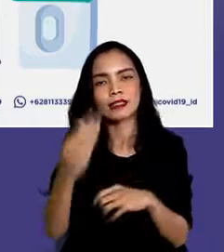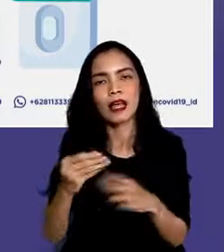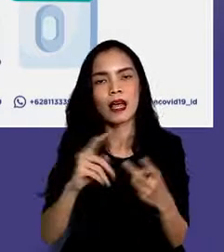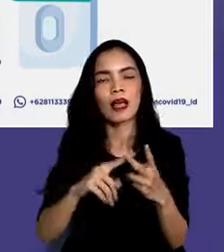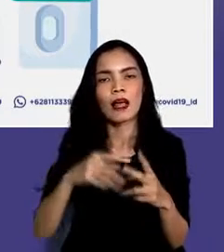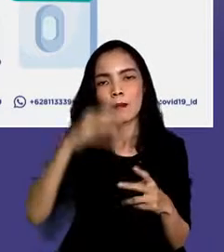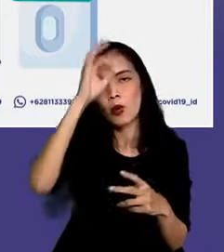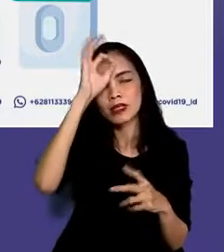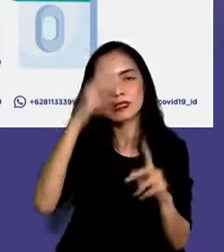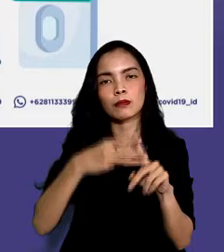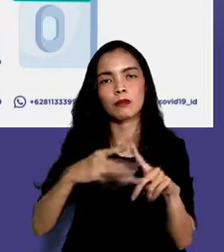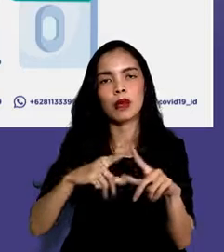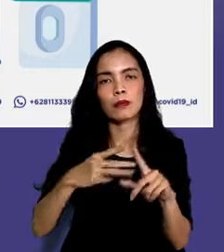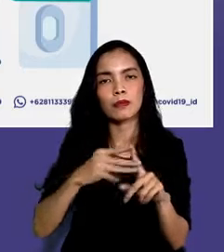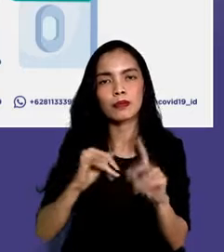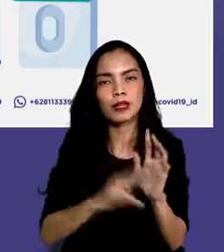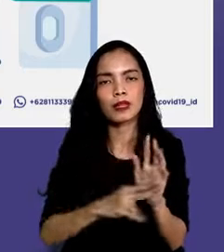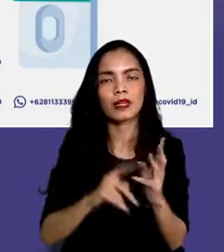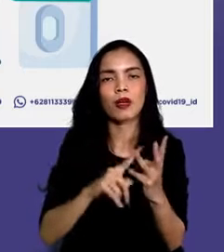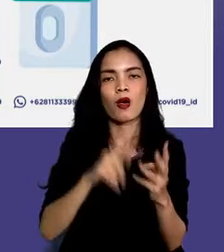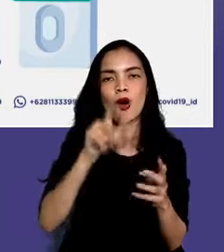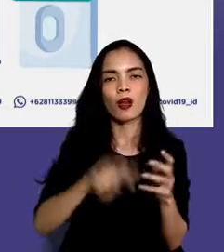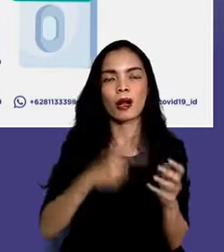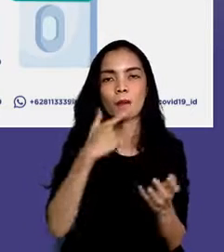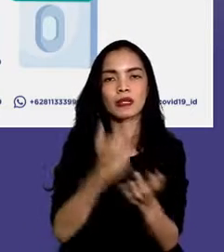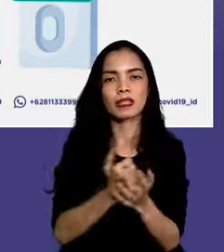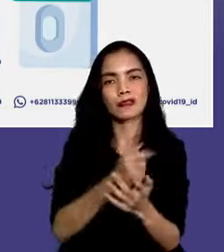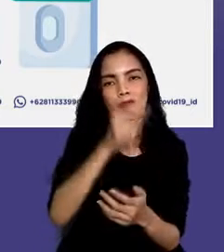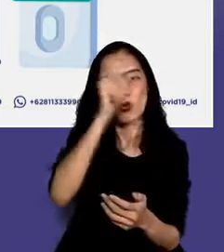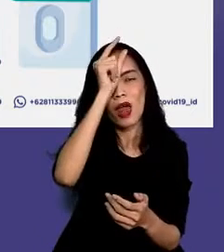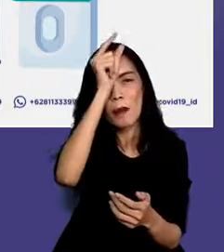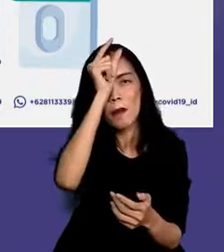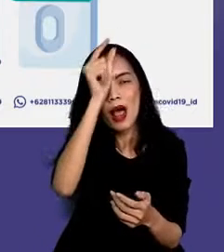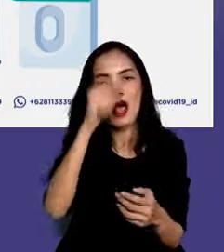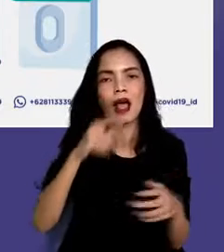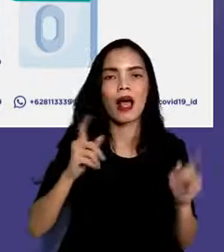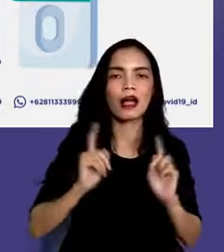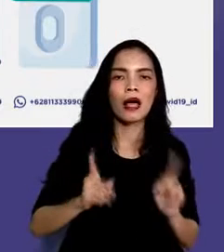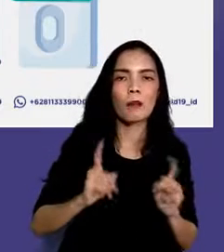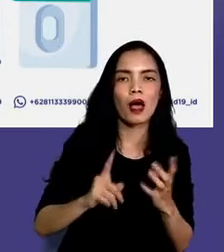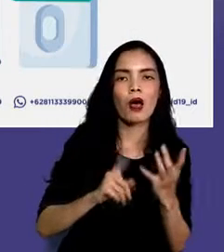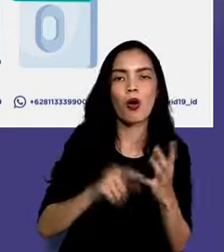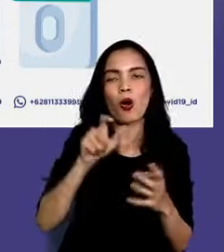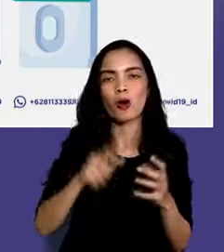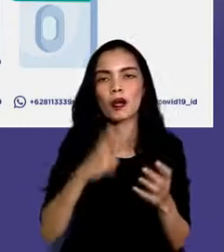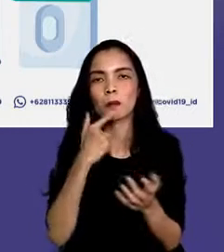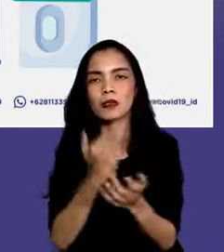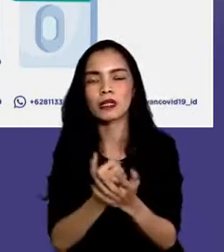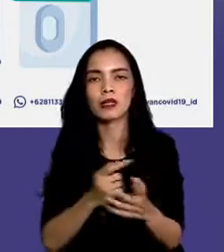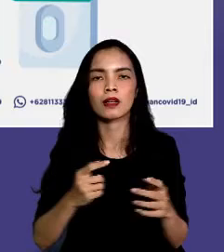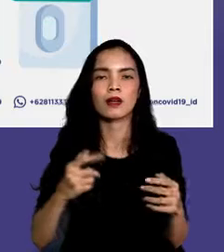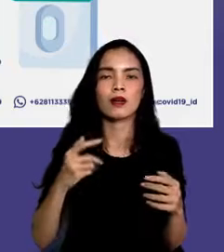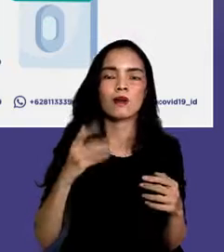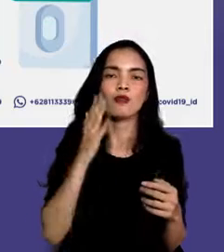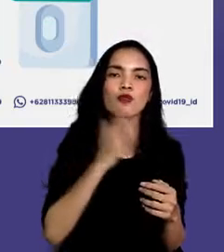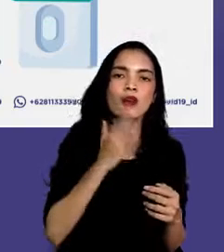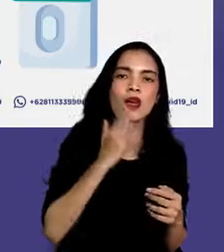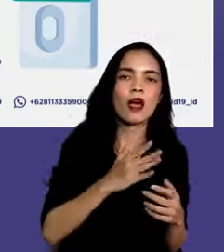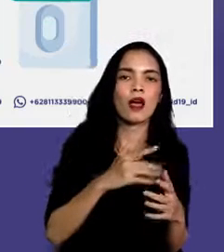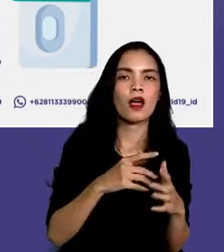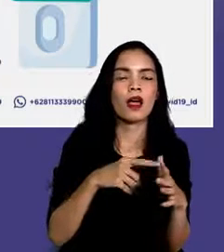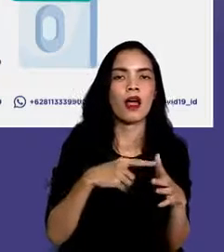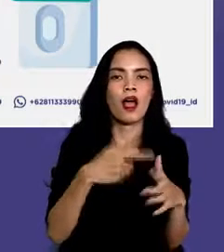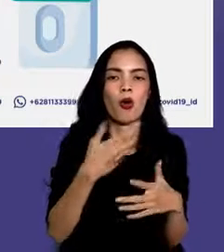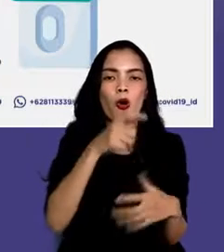PKK atau kader tokoh agama atau tokoh masyarakat atau tokoh pemuda atau tokoh adat atau tokoh